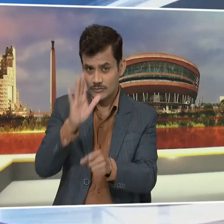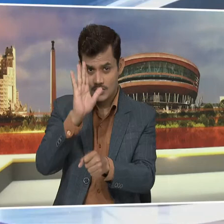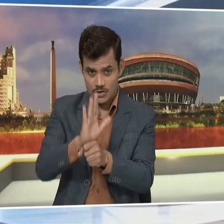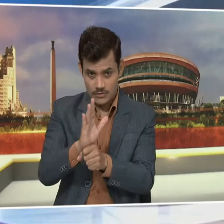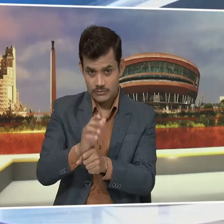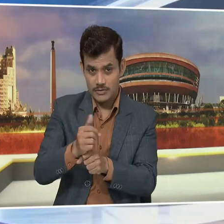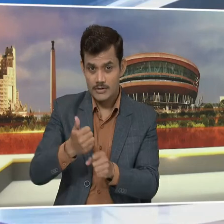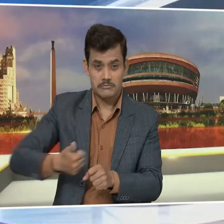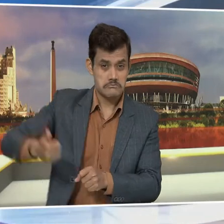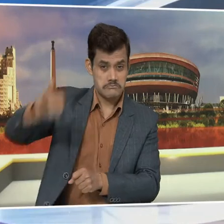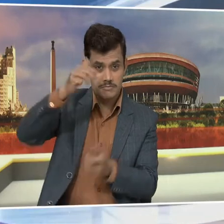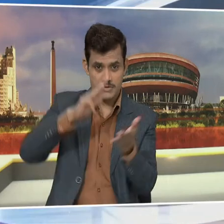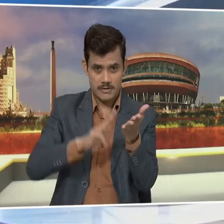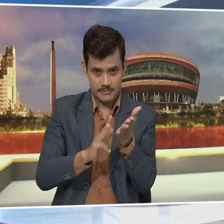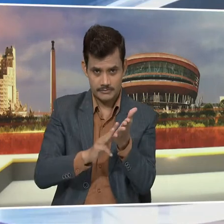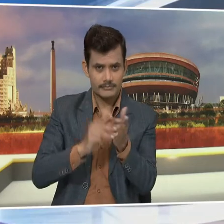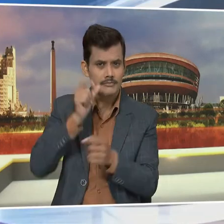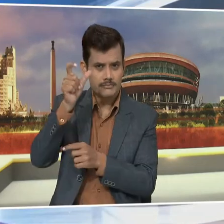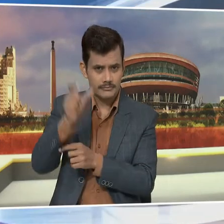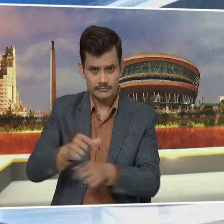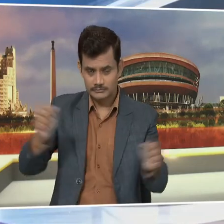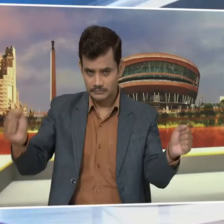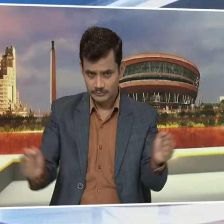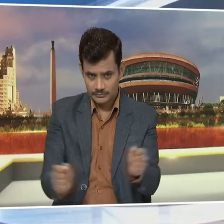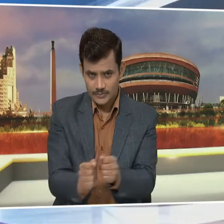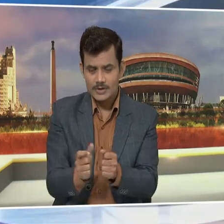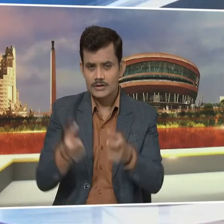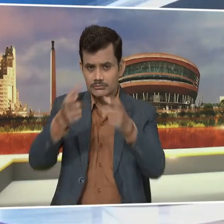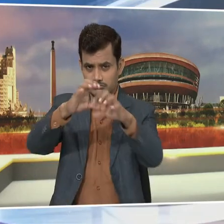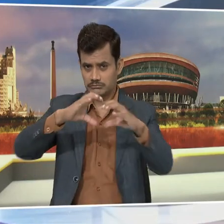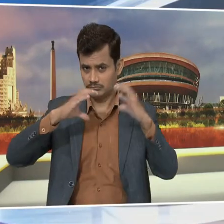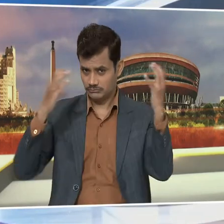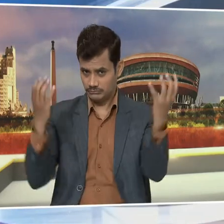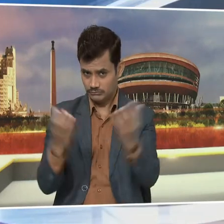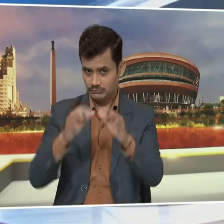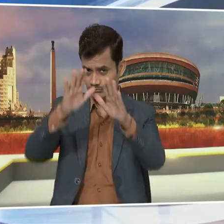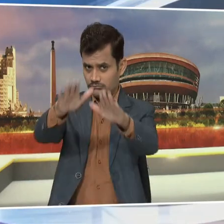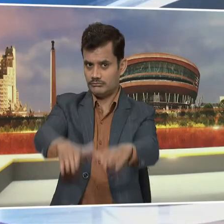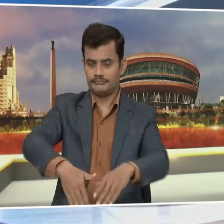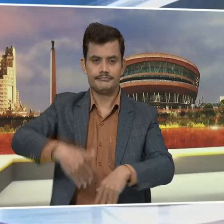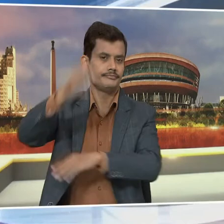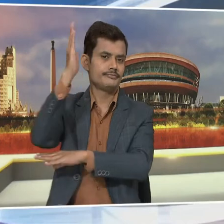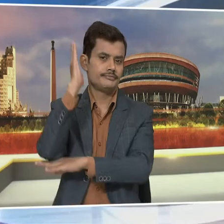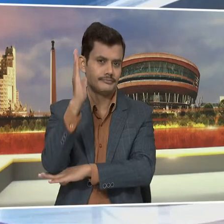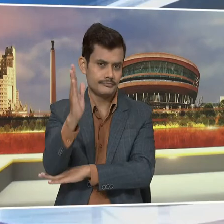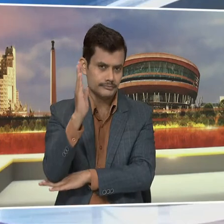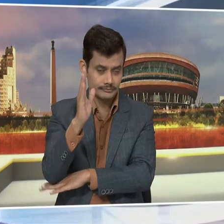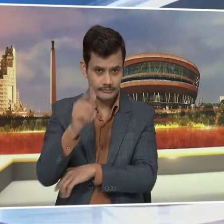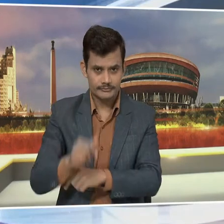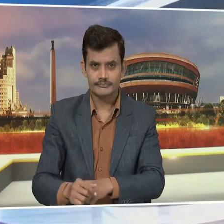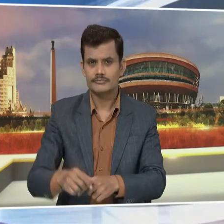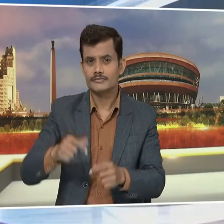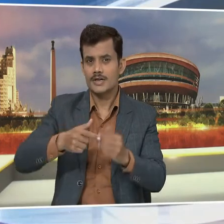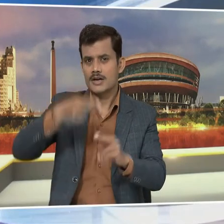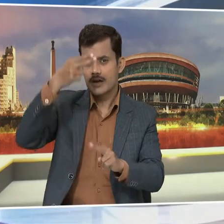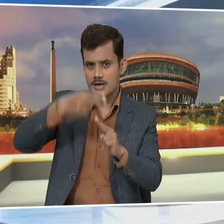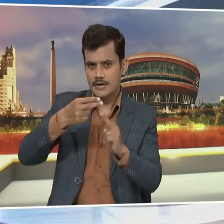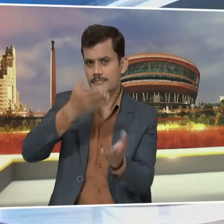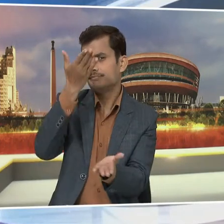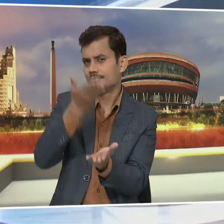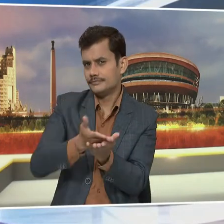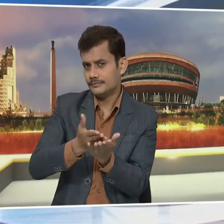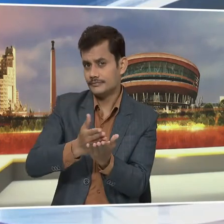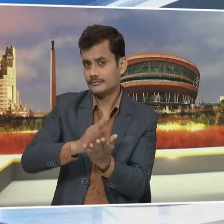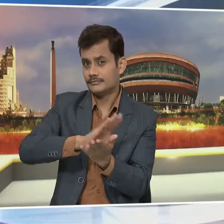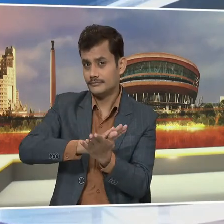के राश्ट्रिय अध्यक्ष मलिका अर्जुन खरगे उमेद स्टेडियम में एक सभा को संबोधित करेंगे नामांकन भरने के